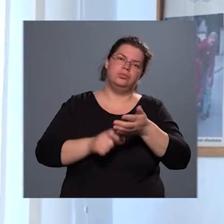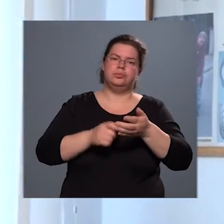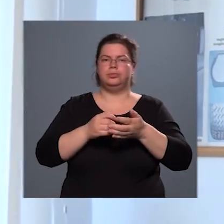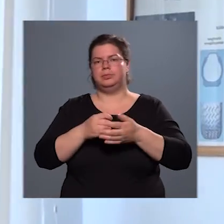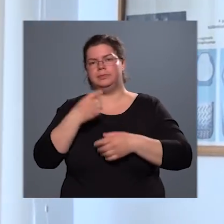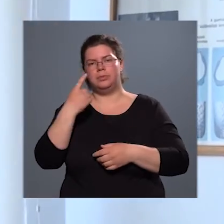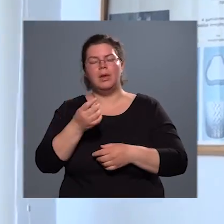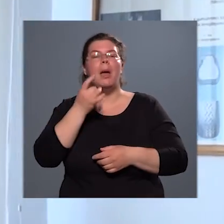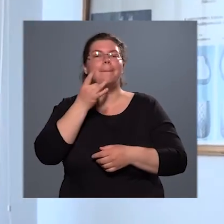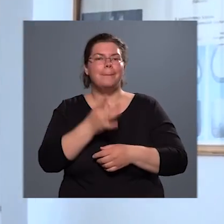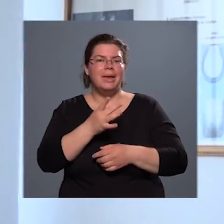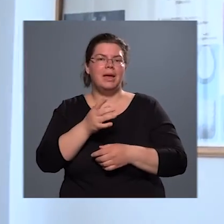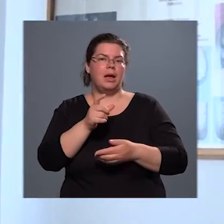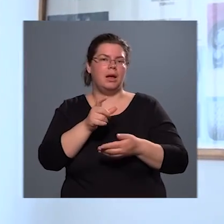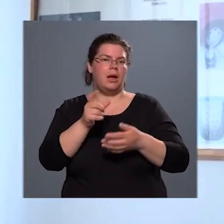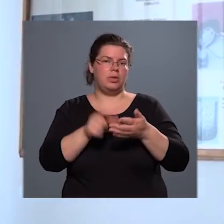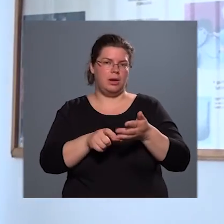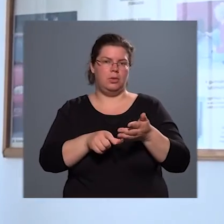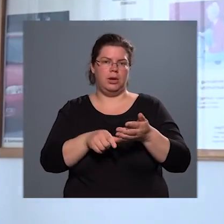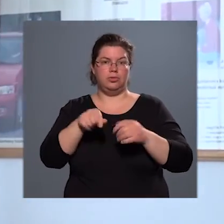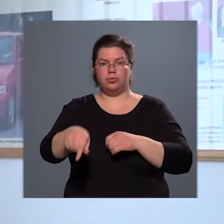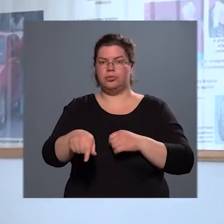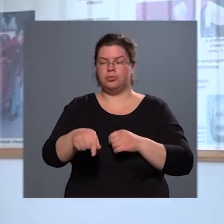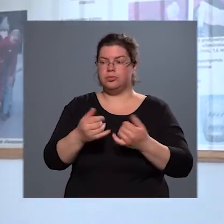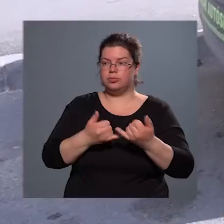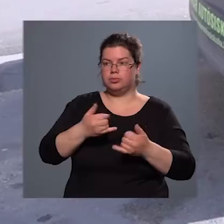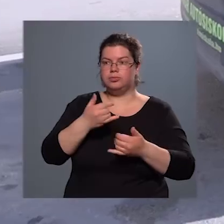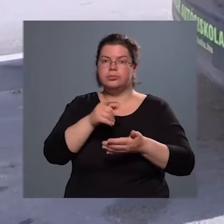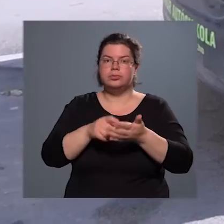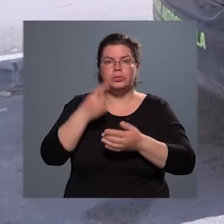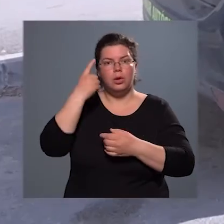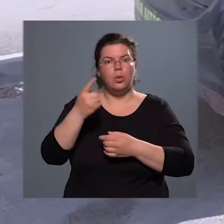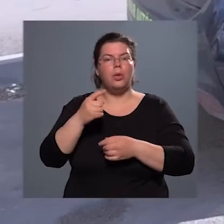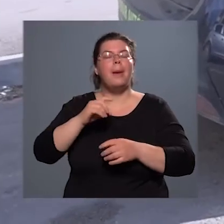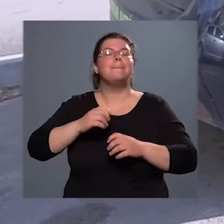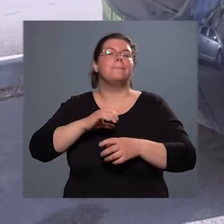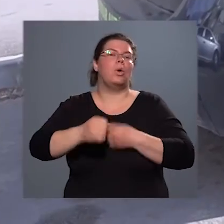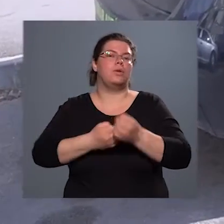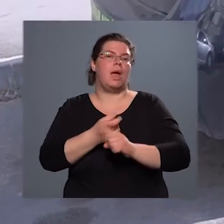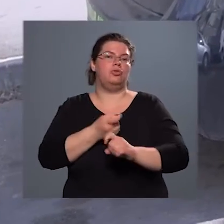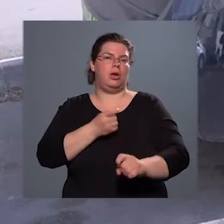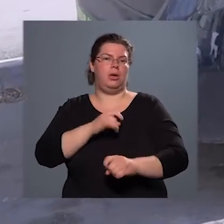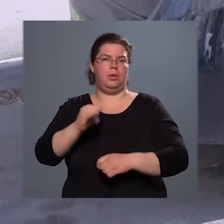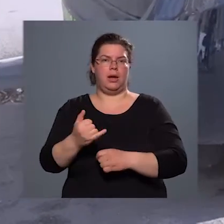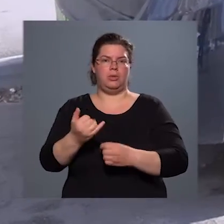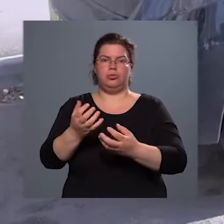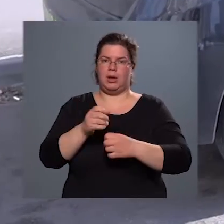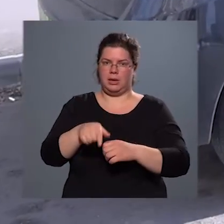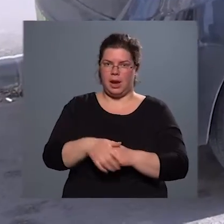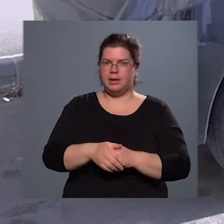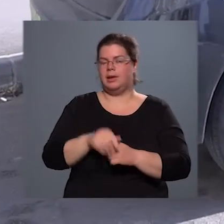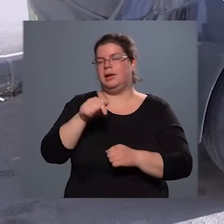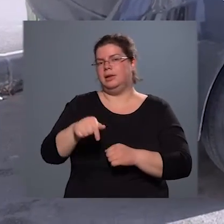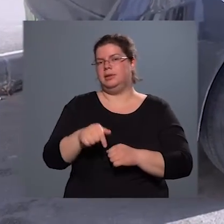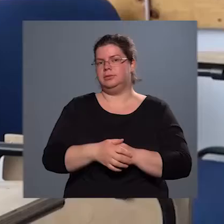jogosítvány megszerzését biztosítja mozgássérültek számára is, akiknek speciálisan felszerelet autóra van szükségük a tanuláshoz.